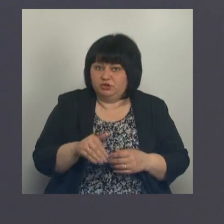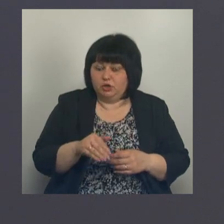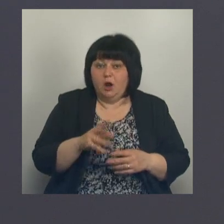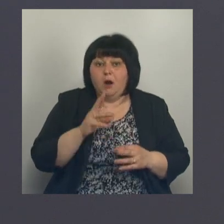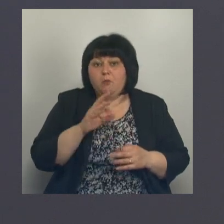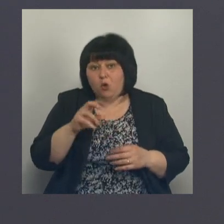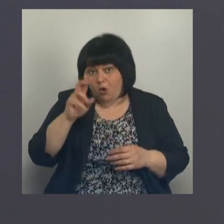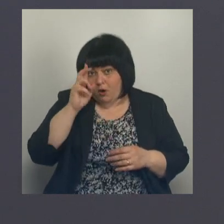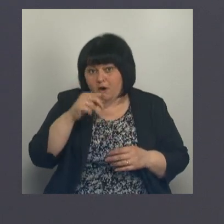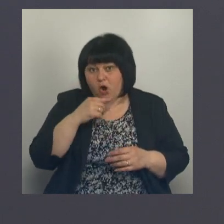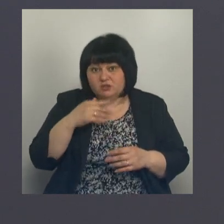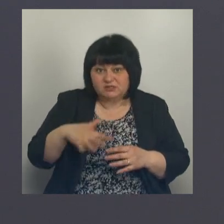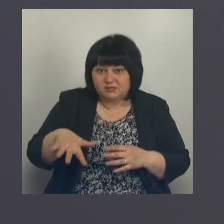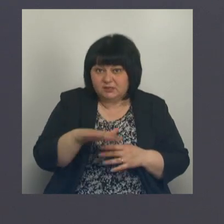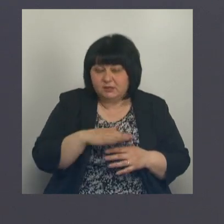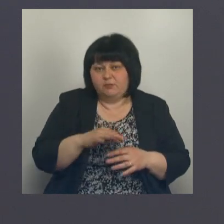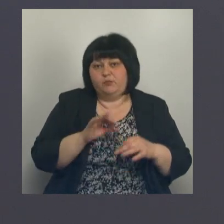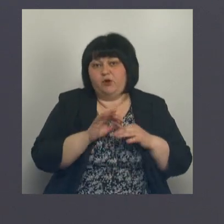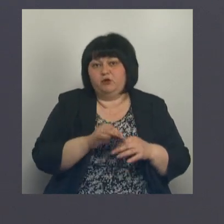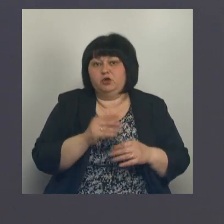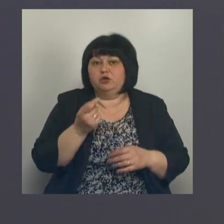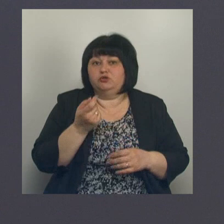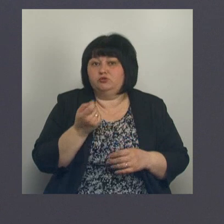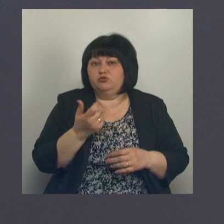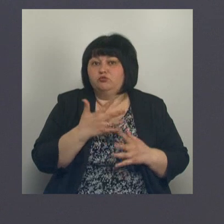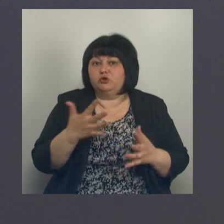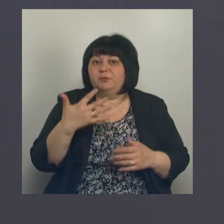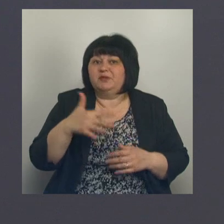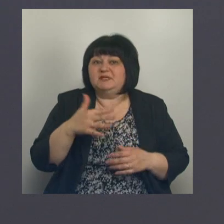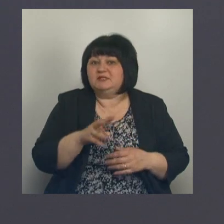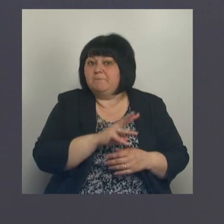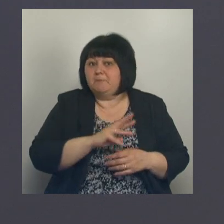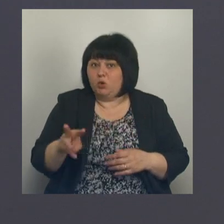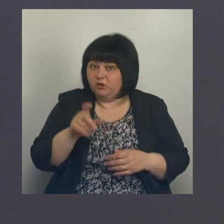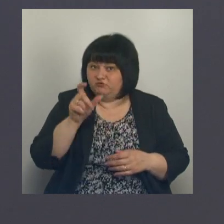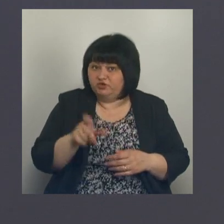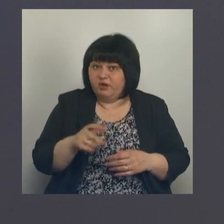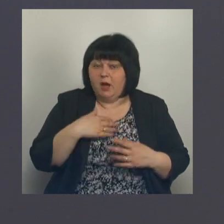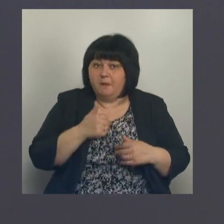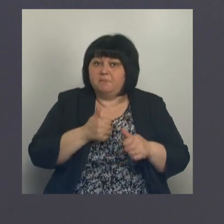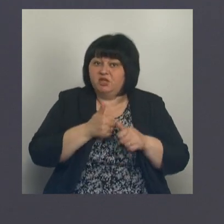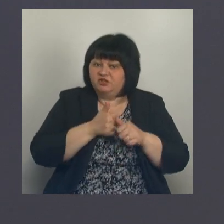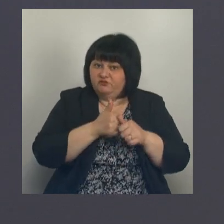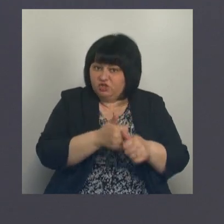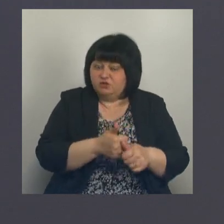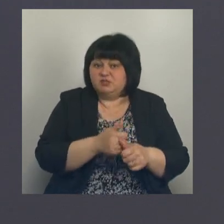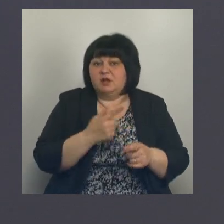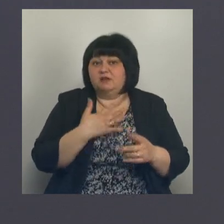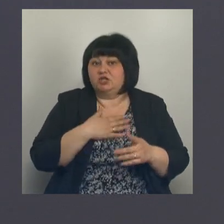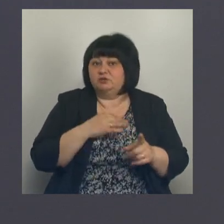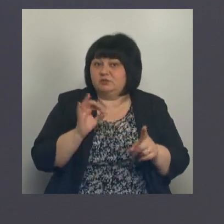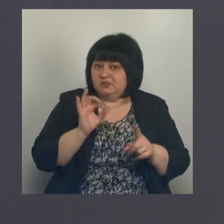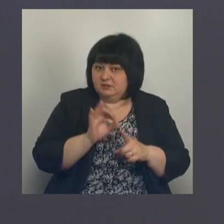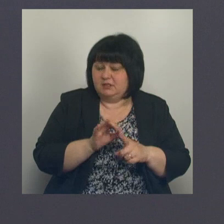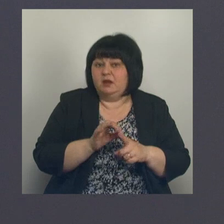Федерации за прошлый год прошло чуть больше 50 миллионов человек. То есть мы движемся к поставленным задачам